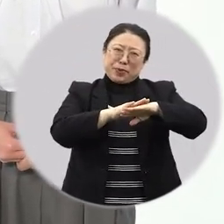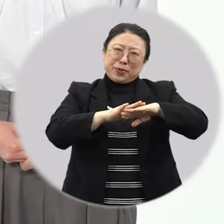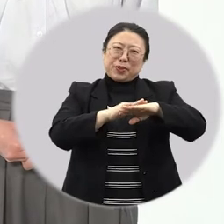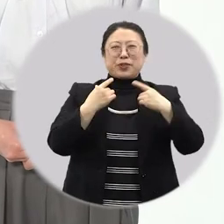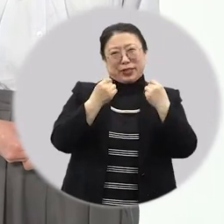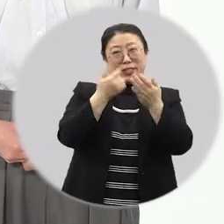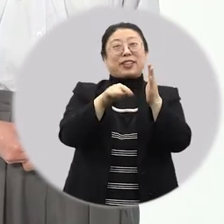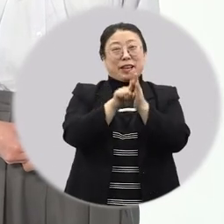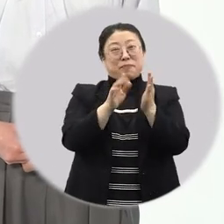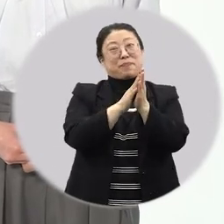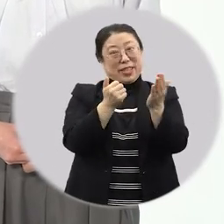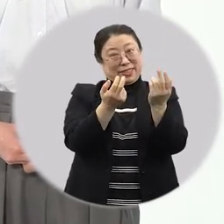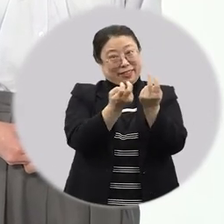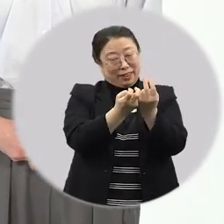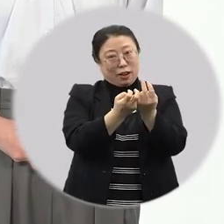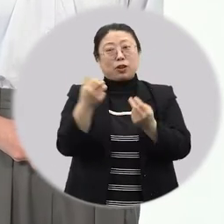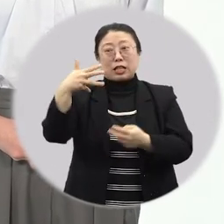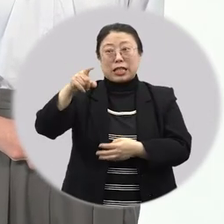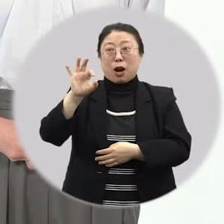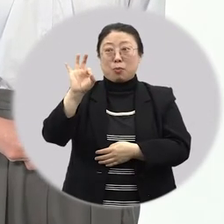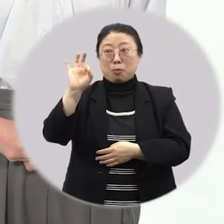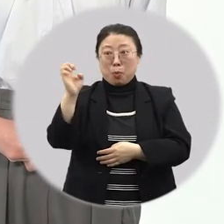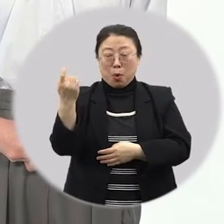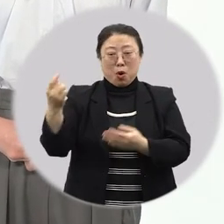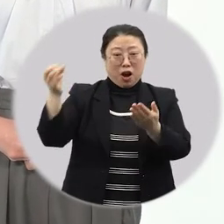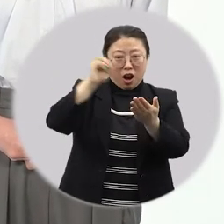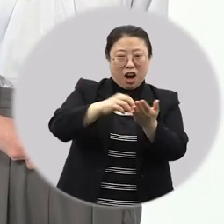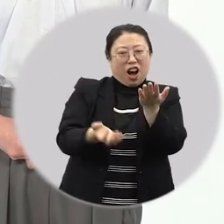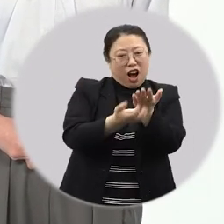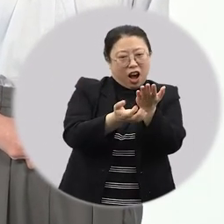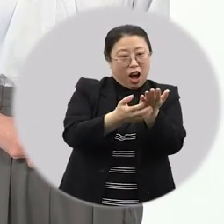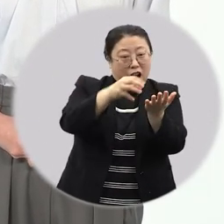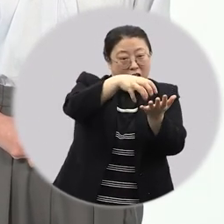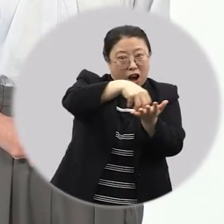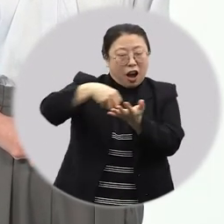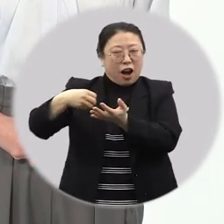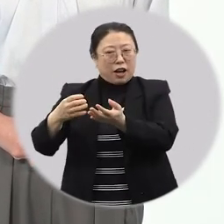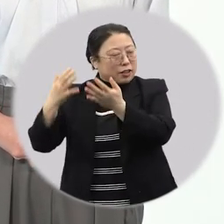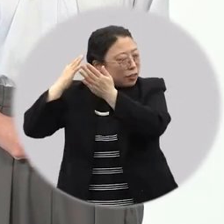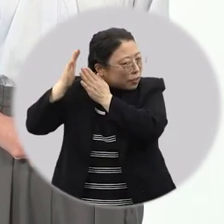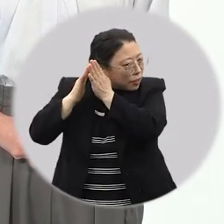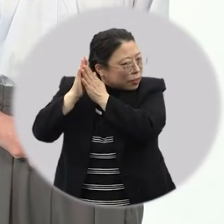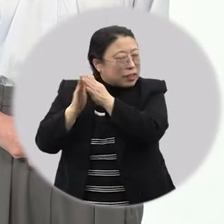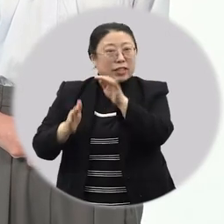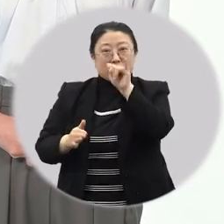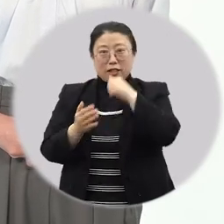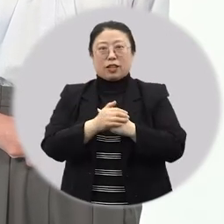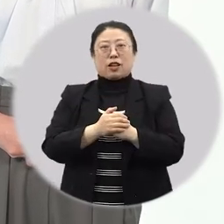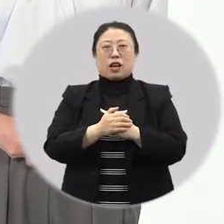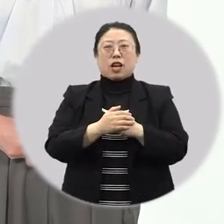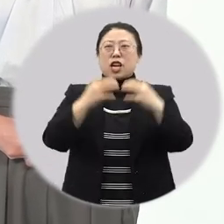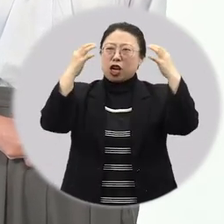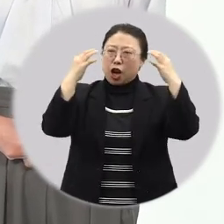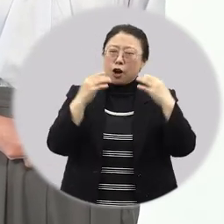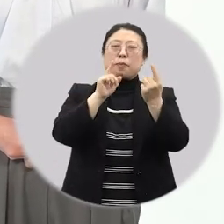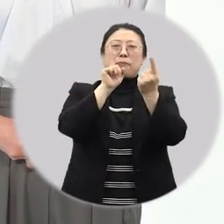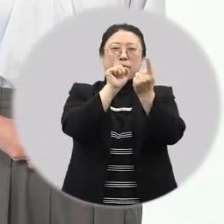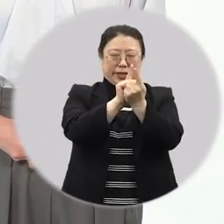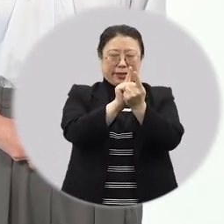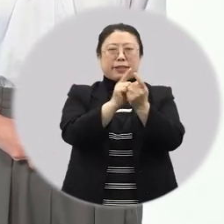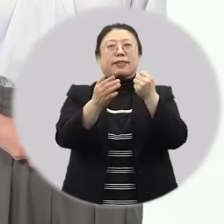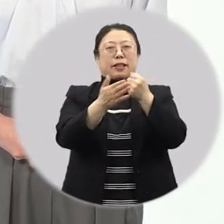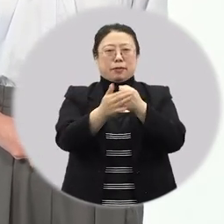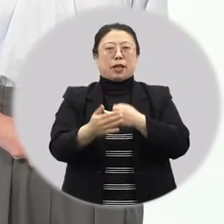유지하기 위한 비결이었나 봐요. 그리고 창포 넣고 끓인 창포탕에 머리를 감았죠. 단호는 여름을